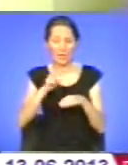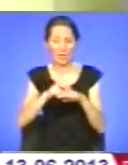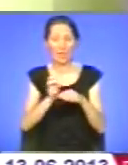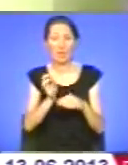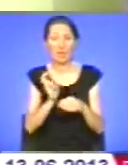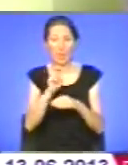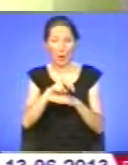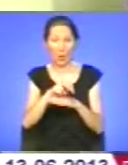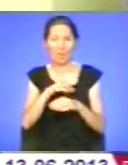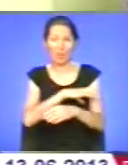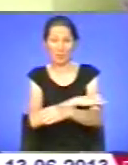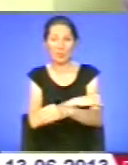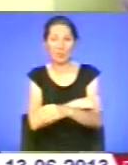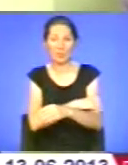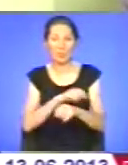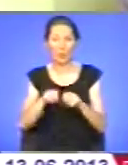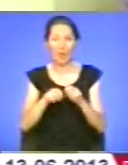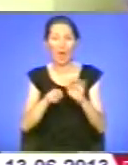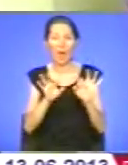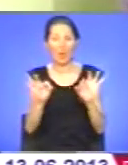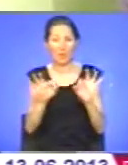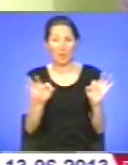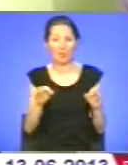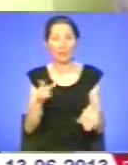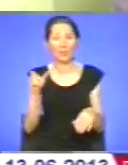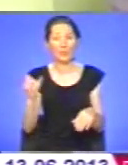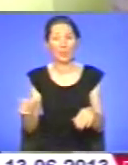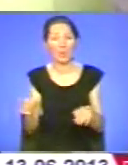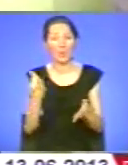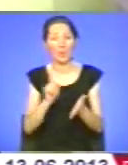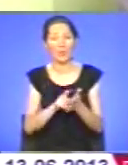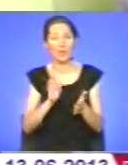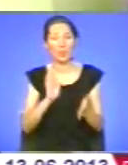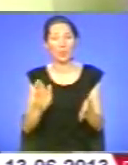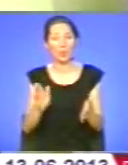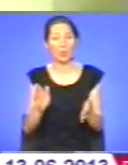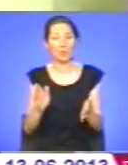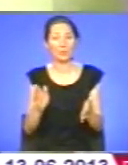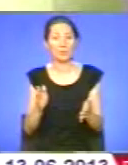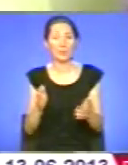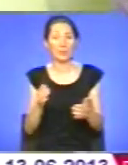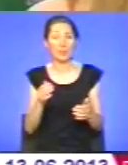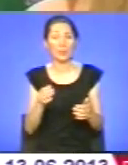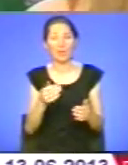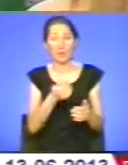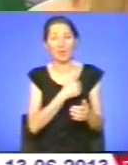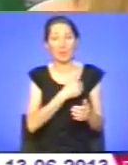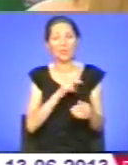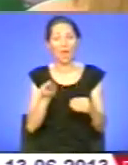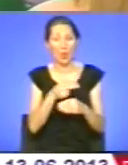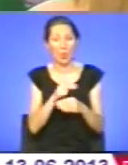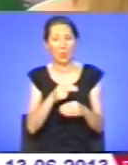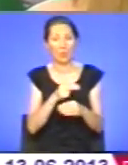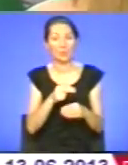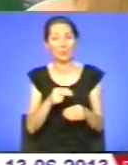пояснює йому, розумієте, і пацієнт повинен бути, як називається, прихильним до лікування. У круглому столі